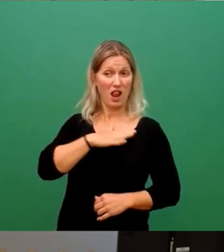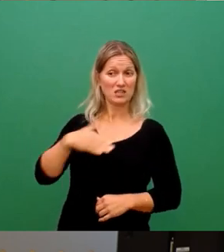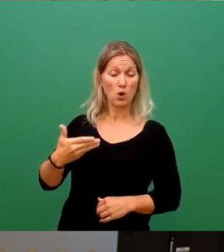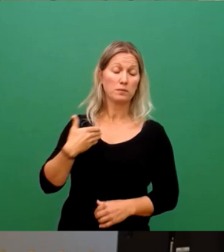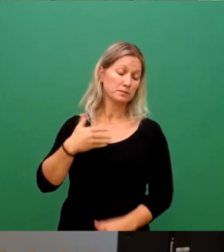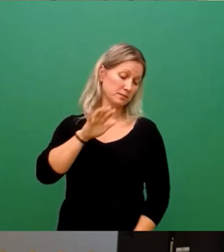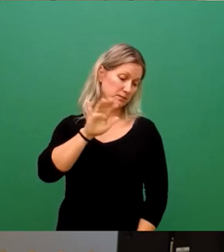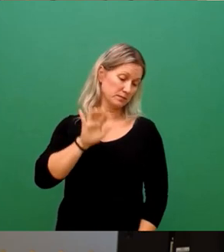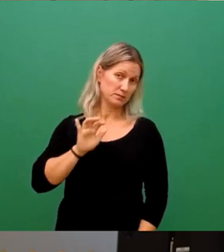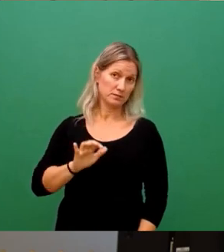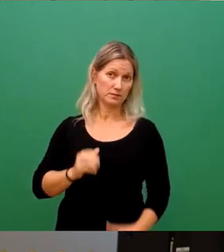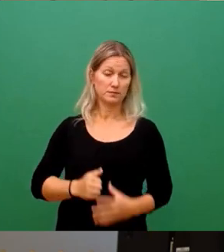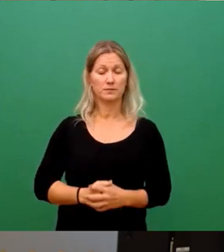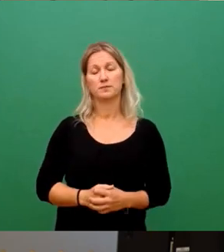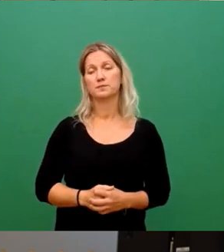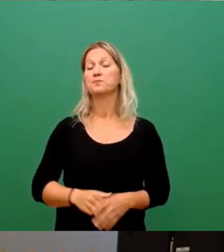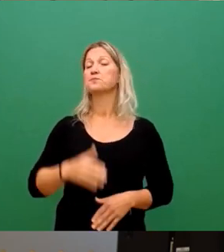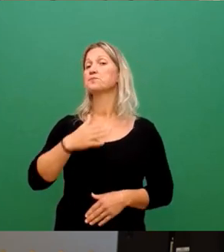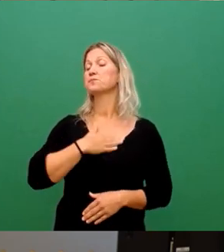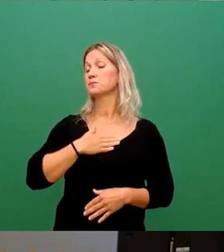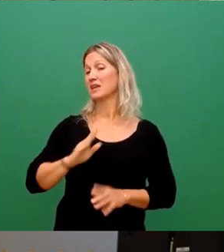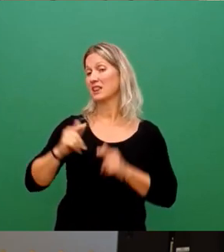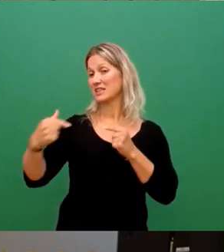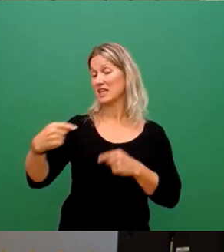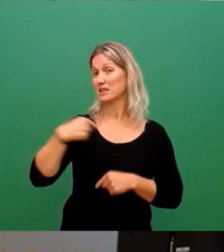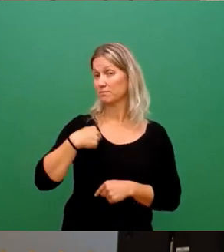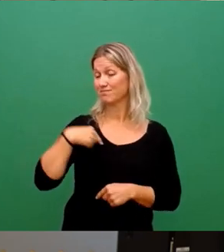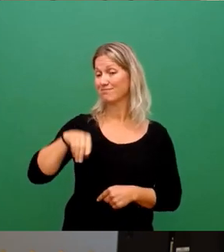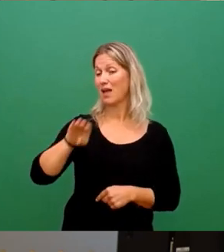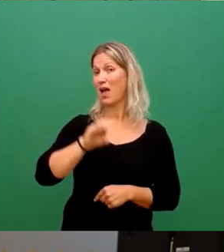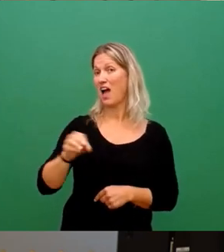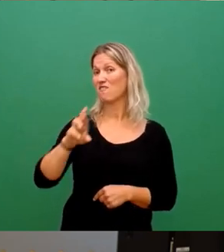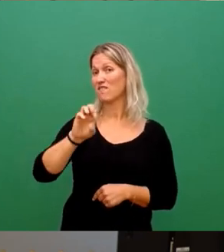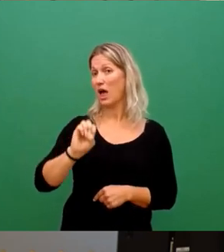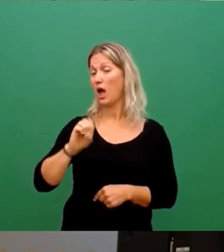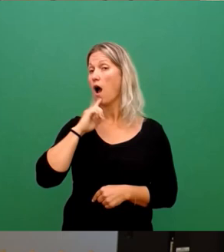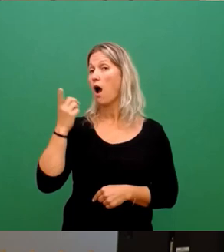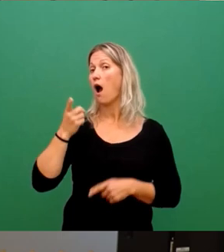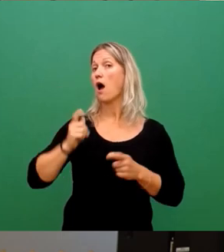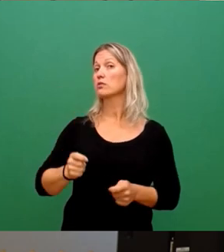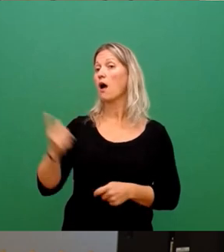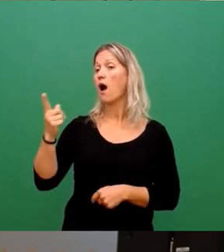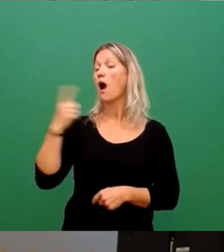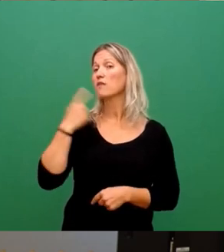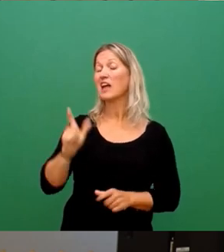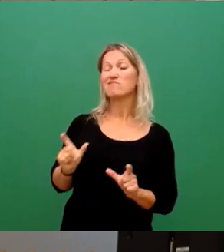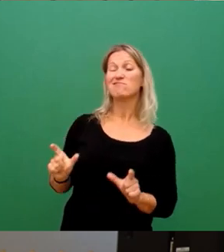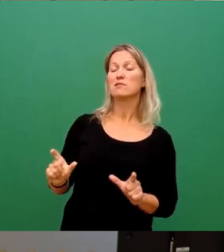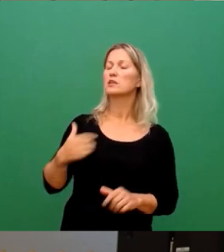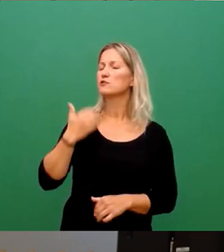Wir aus Dresden wollen diesen EFRE-Antrag nicht aufhalten und werden ihm auf jeden Fall zustimmen,